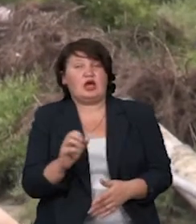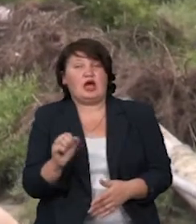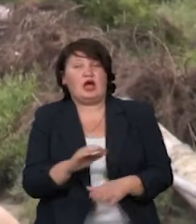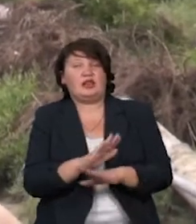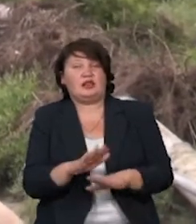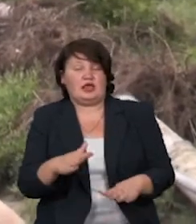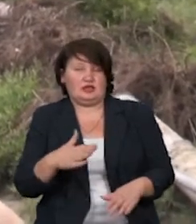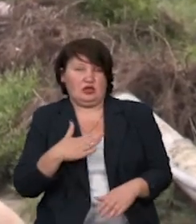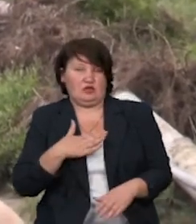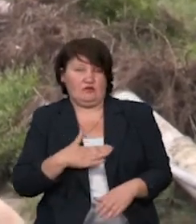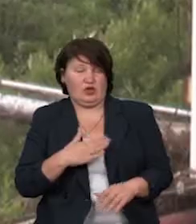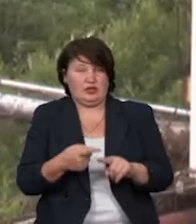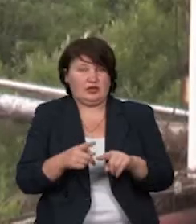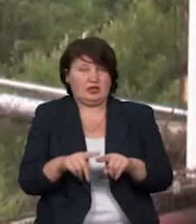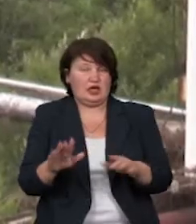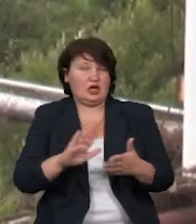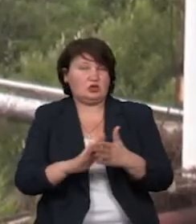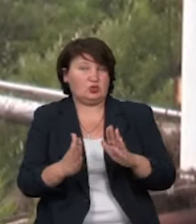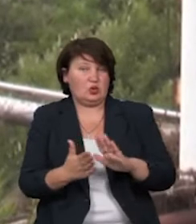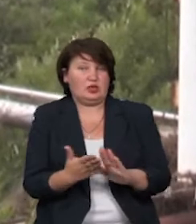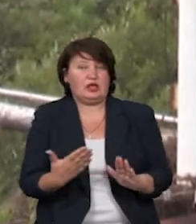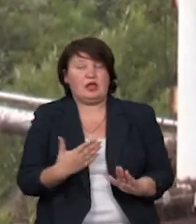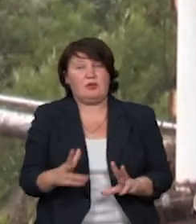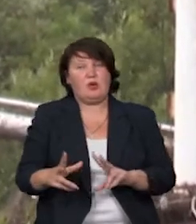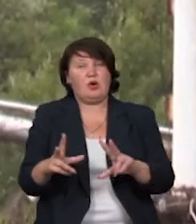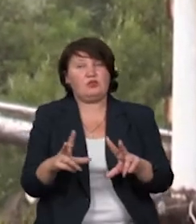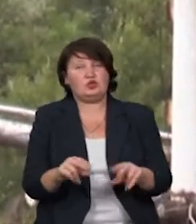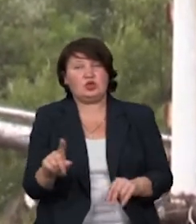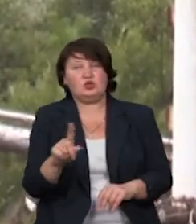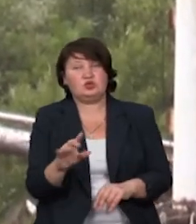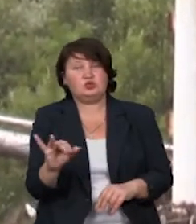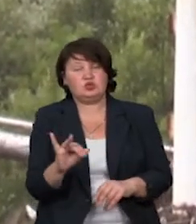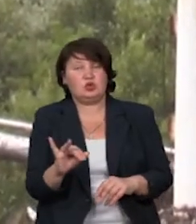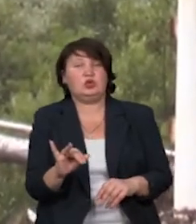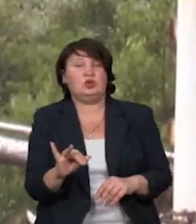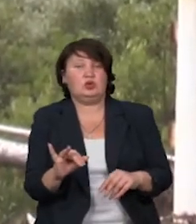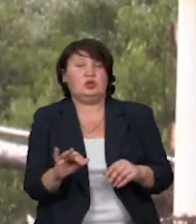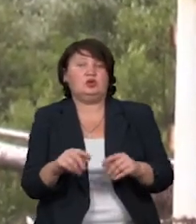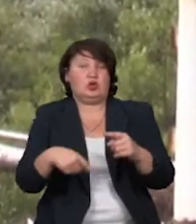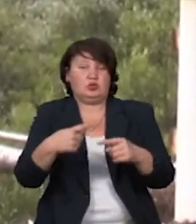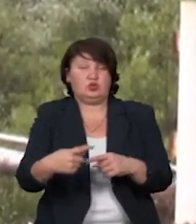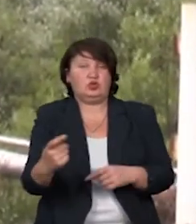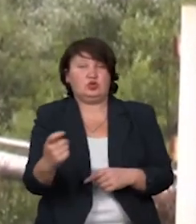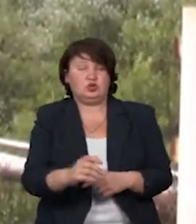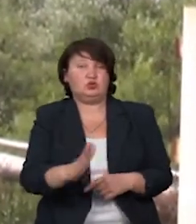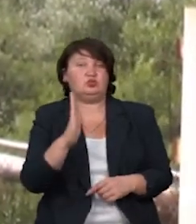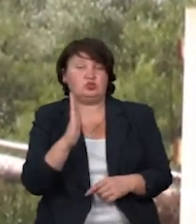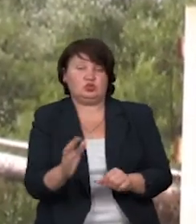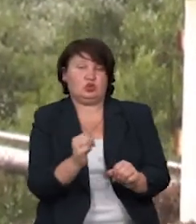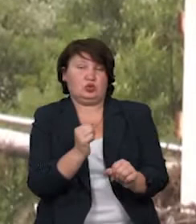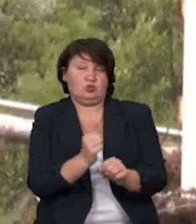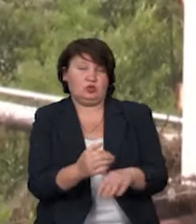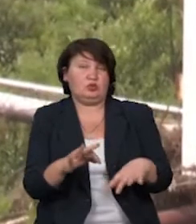цією ситуацією. Нам пообіцяли, що буквально на другий тиждень роботи будуть